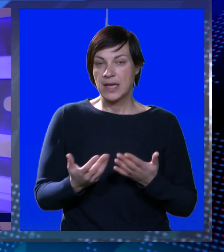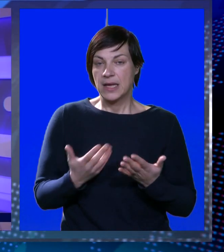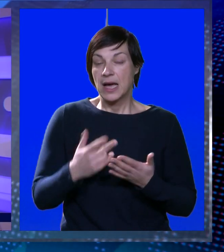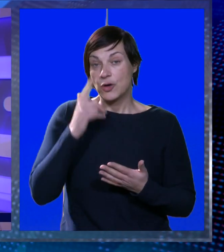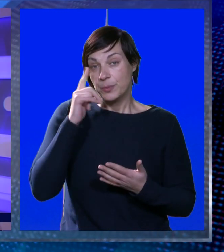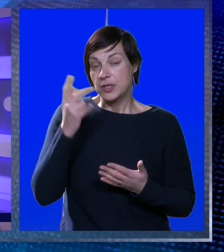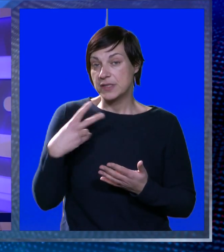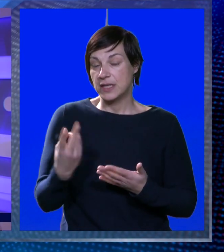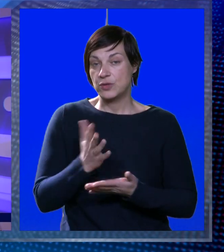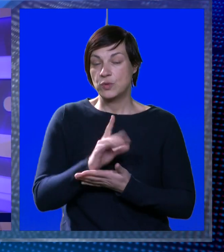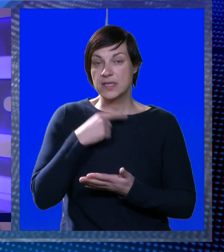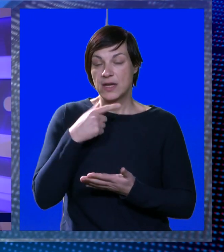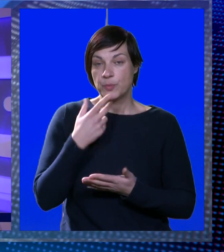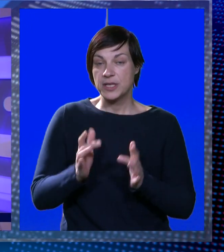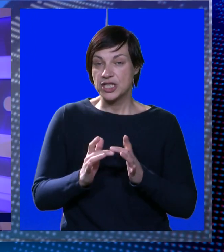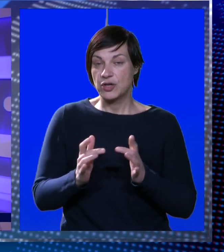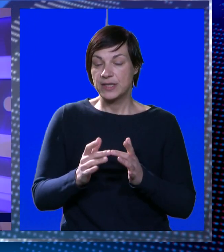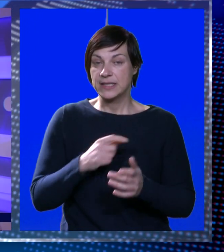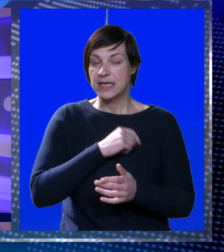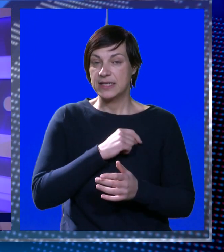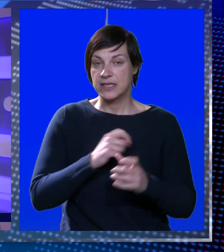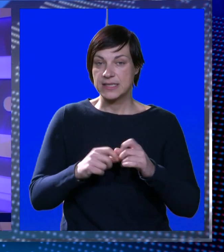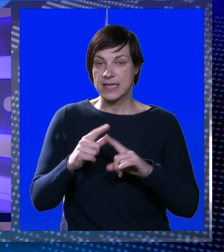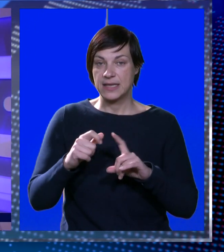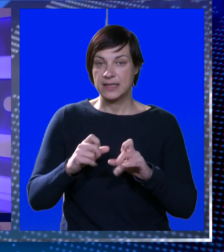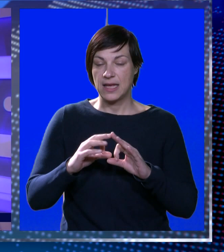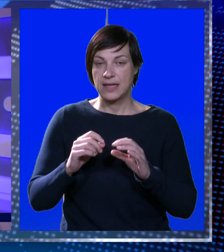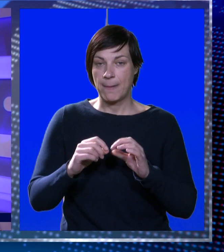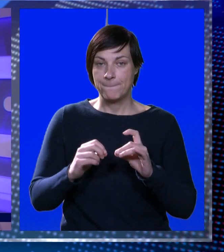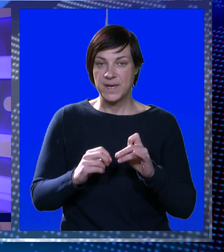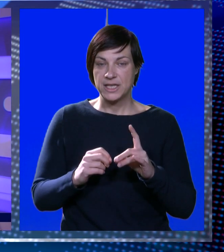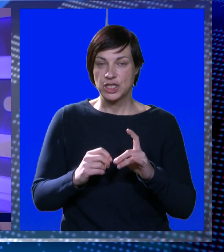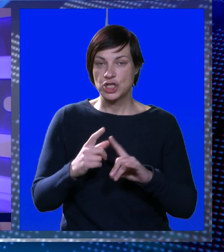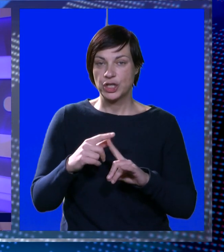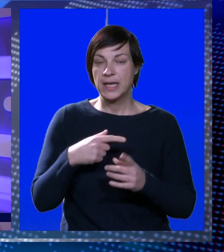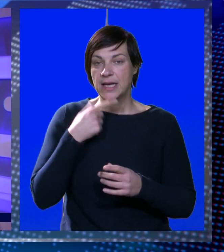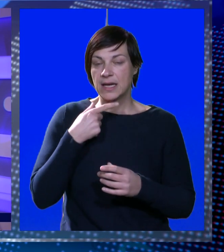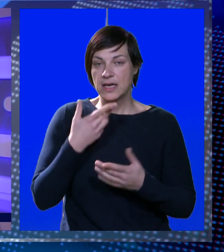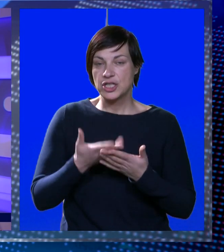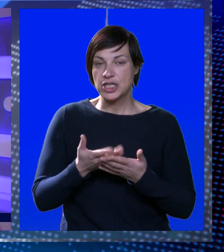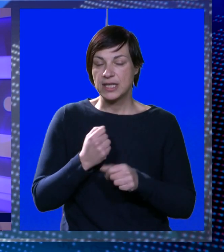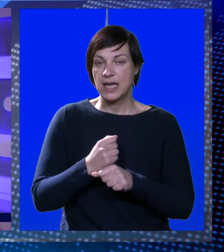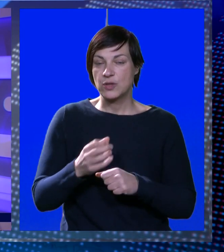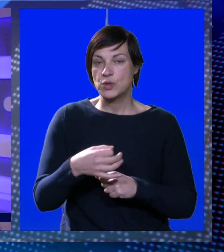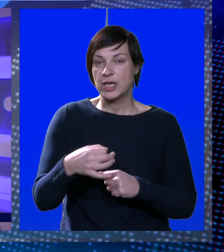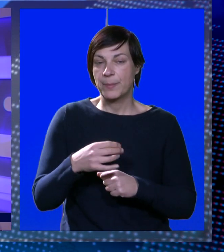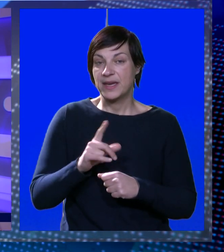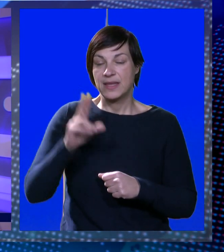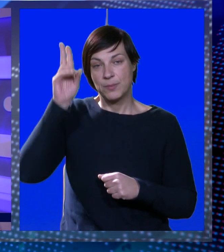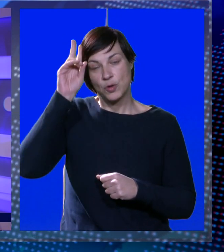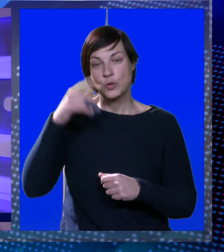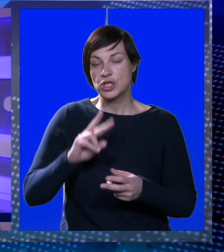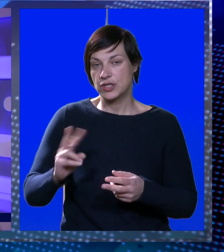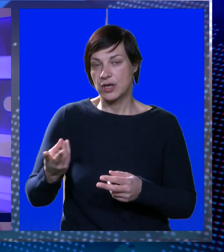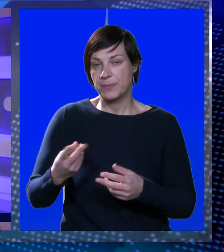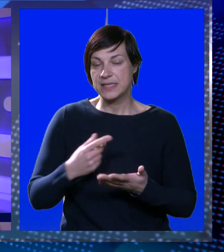Kako bismo doznali drugu stranu priče, kontaktirali smo direktoricu sanitata Klaudiju Barčot. Ona nam kaže kako Gruški park nije